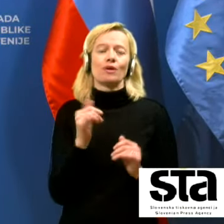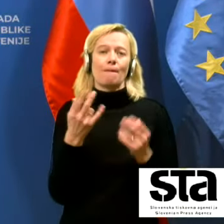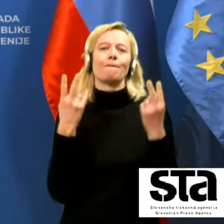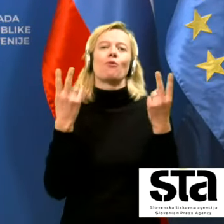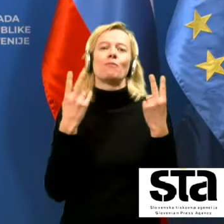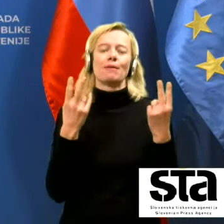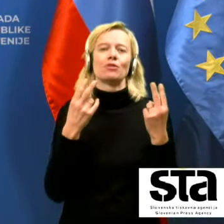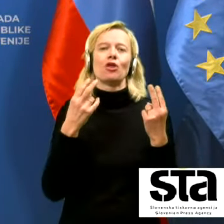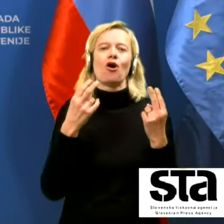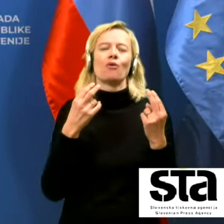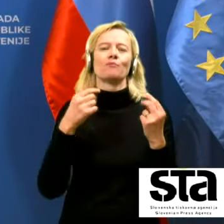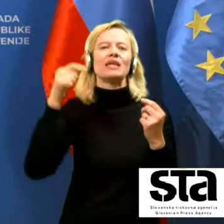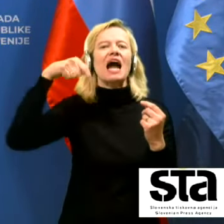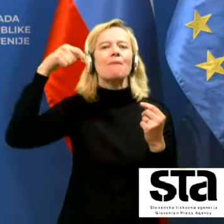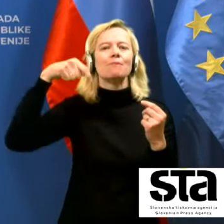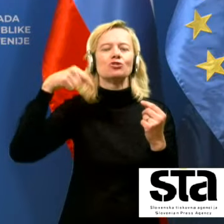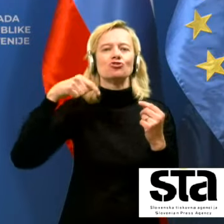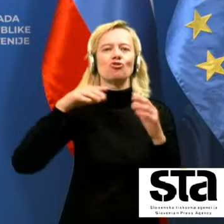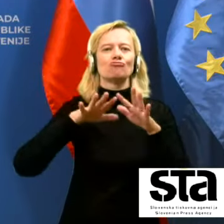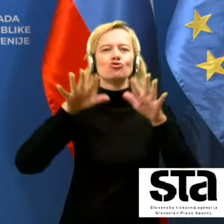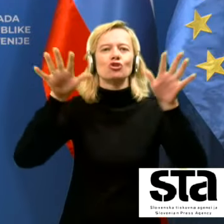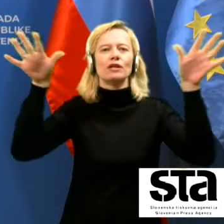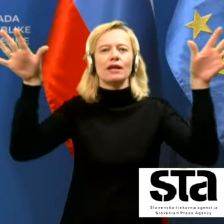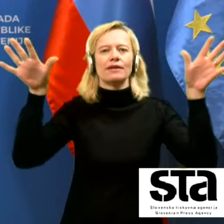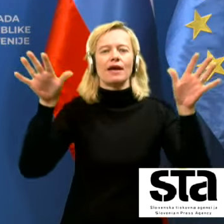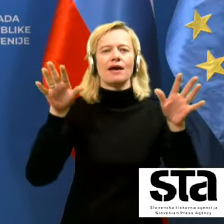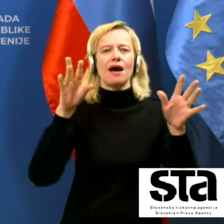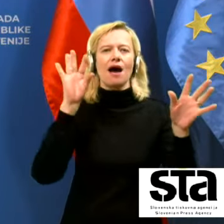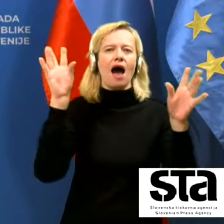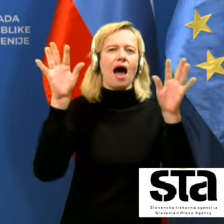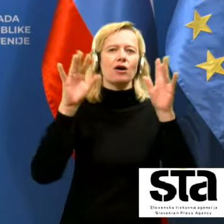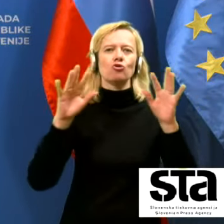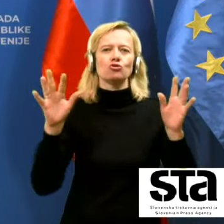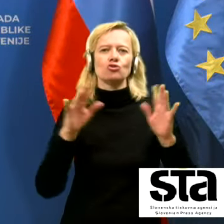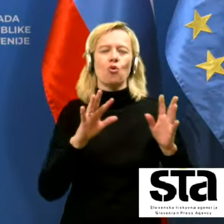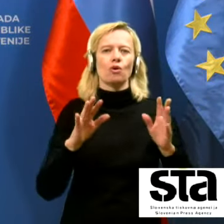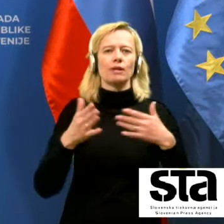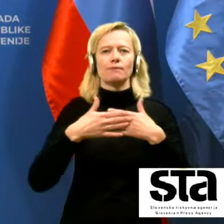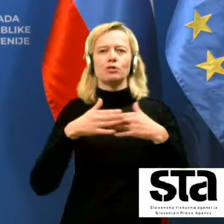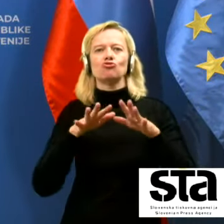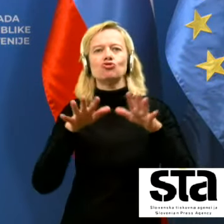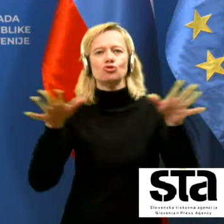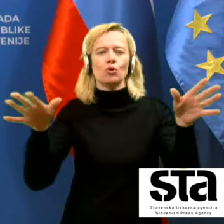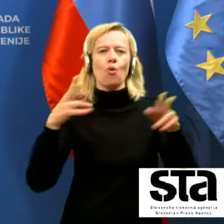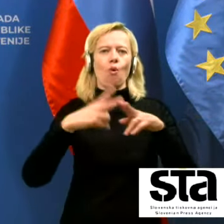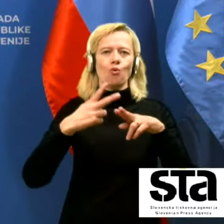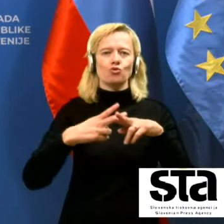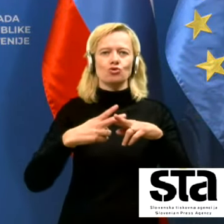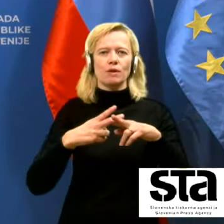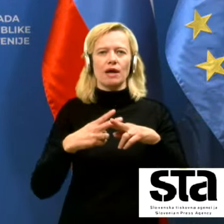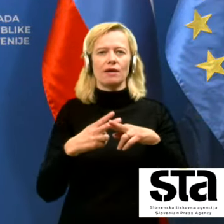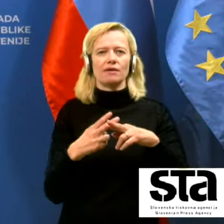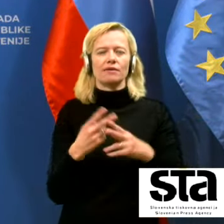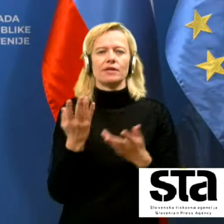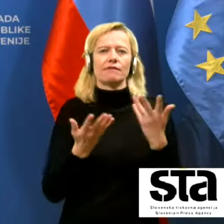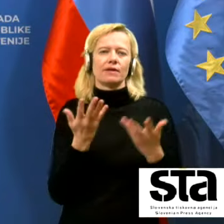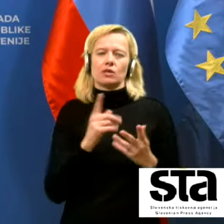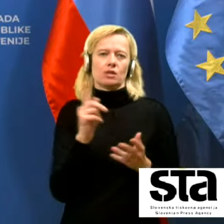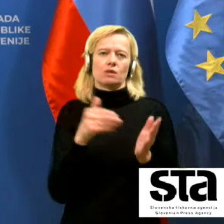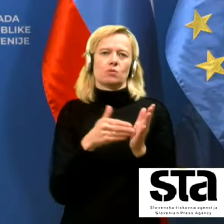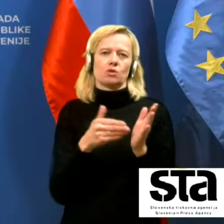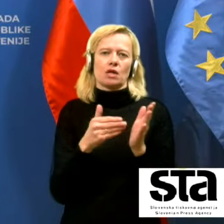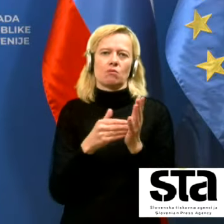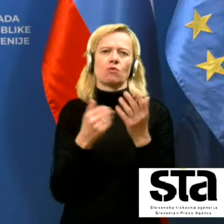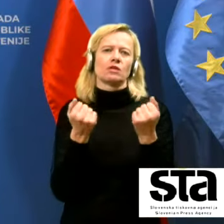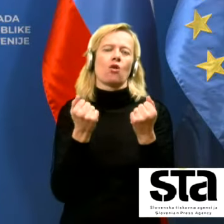kaplično širjenje in seveda aerosoli pri širjenju okužbe verjetno ni potrebno